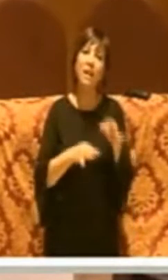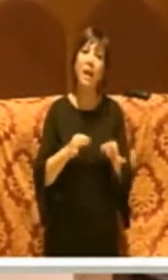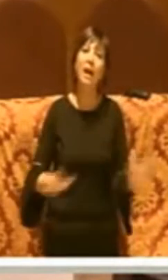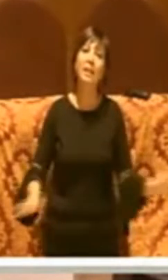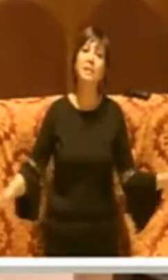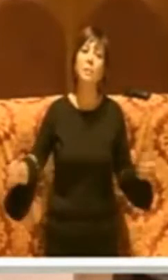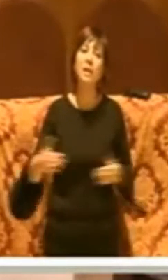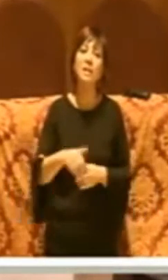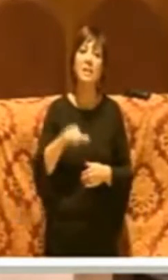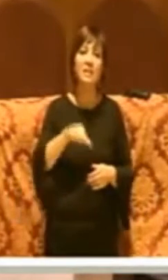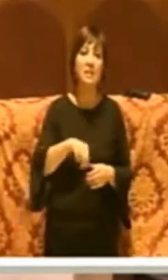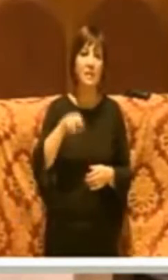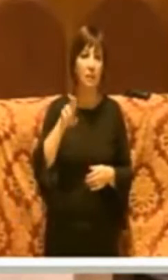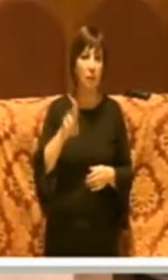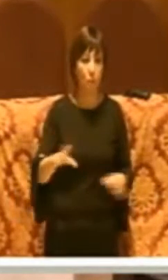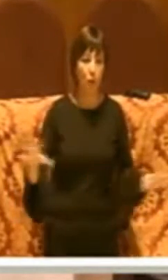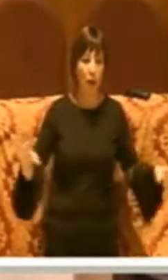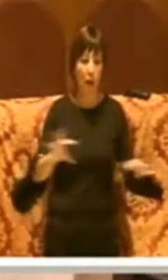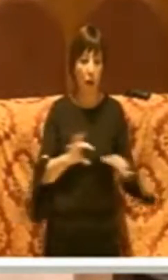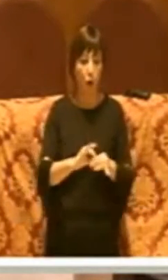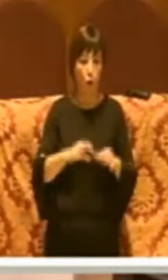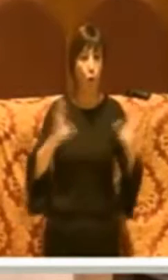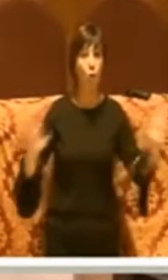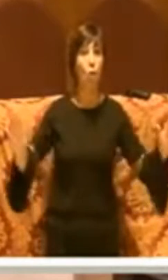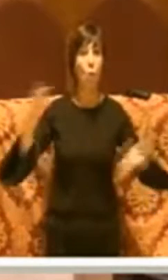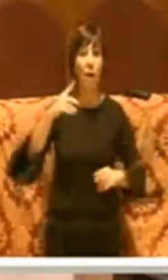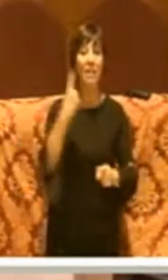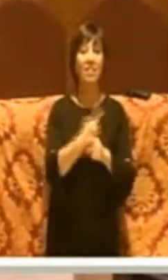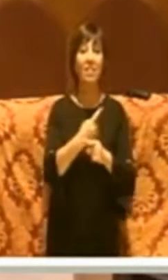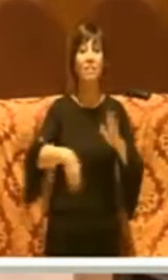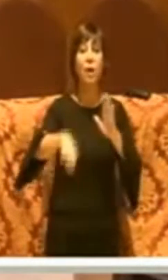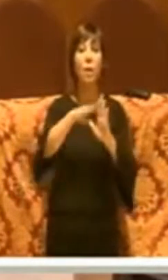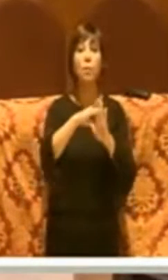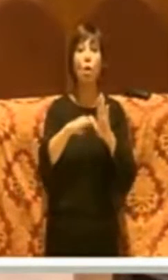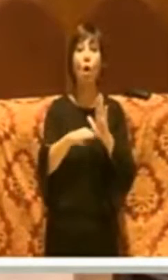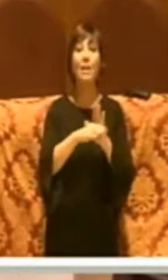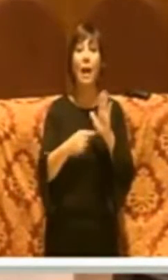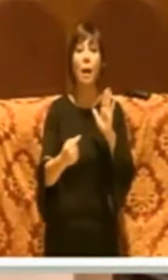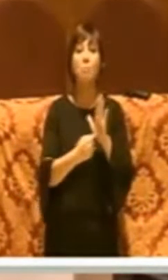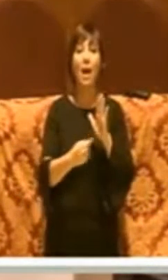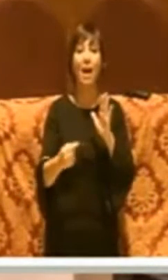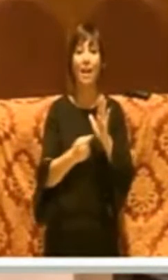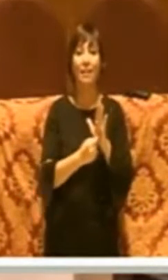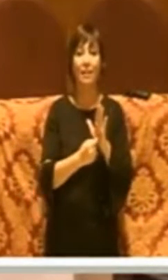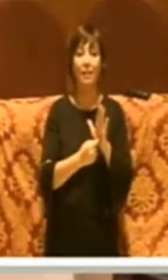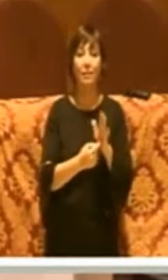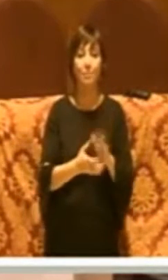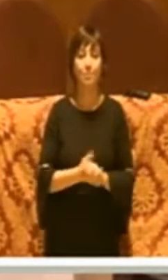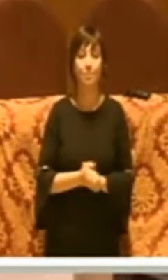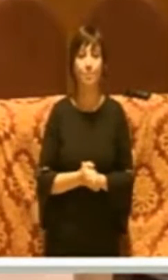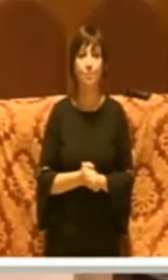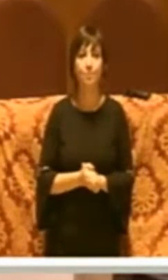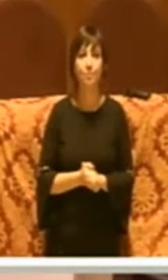Dipartimento Simu con l'accordo quadro deve programmare. Ebbene,